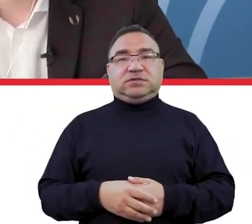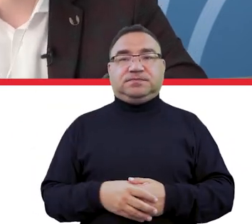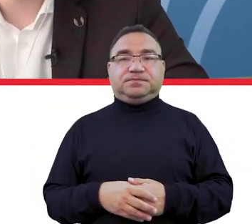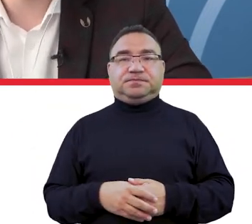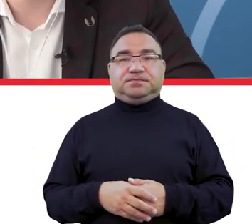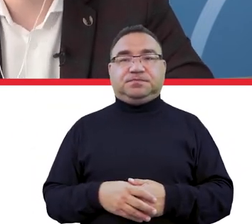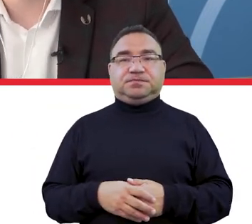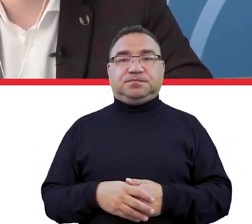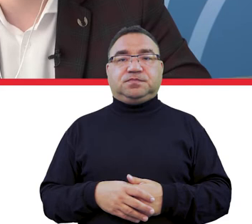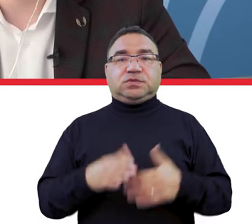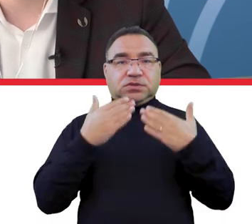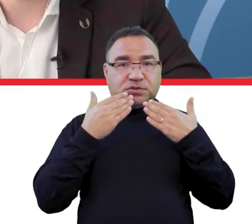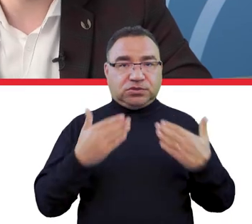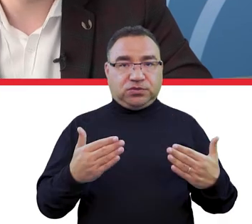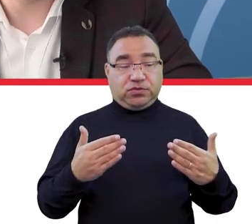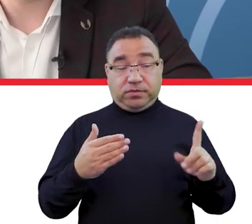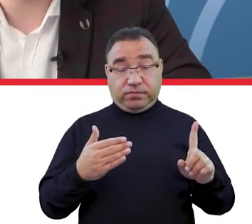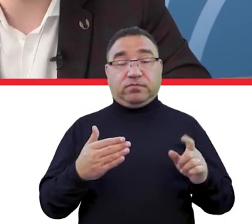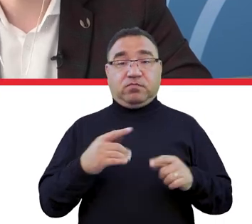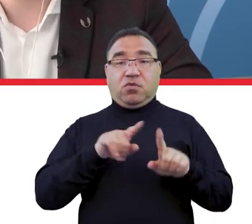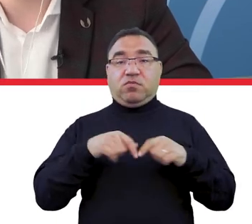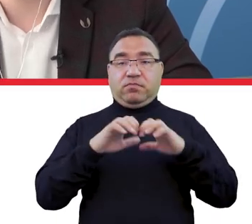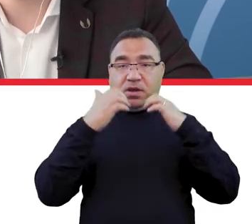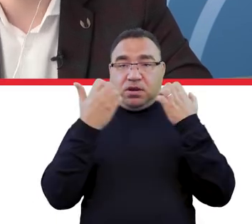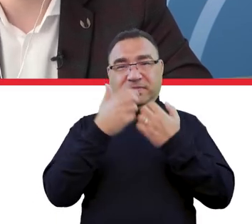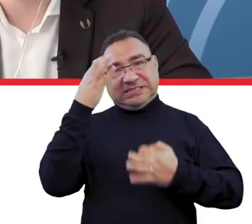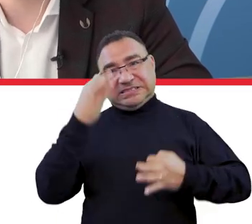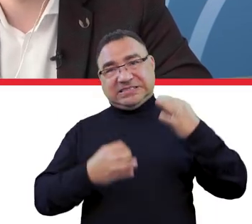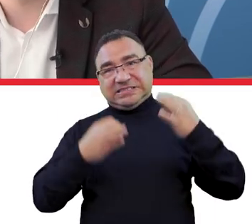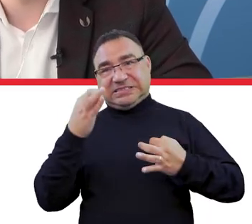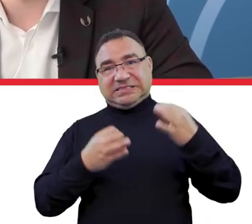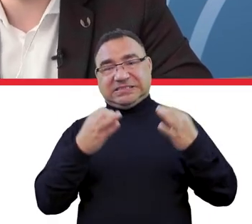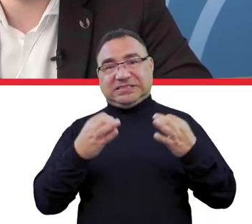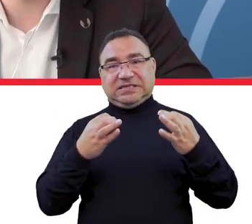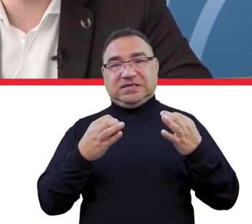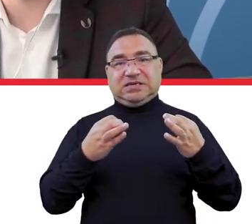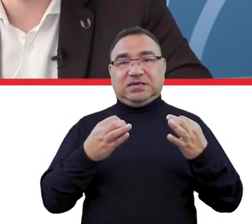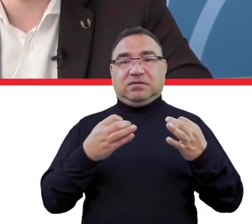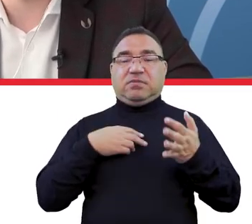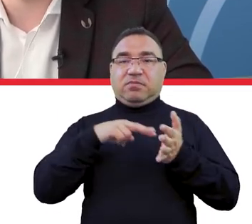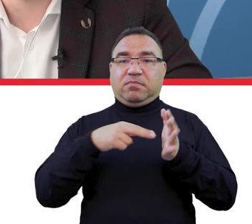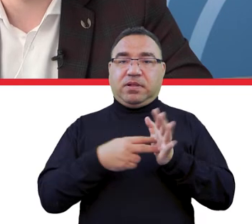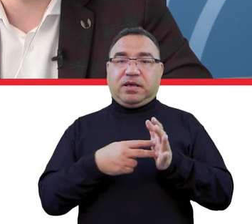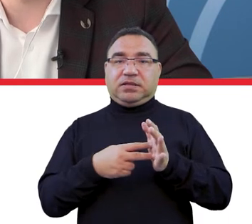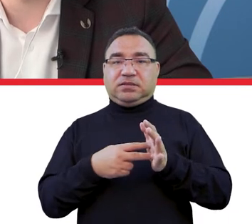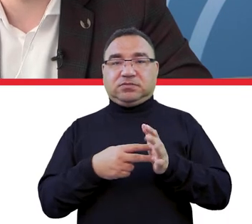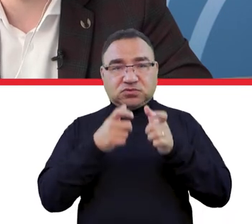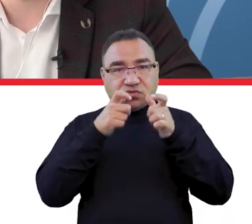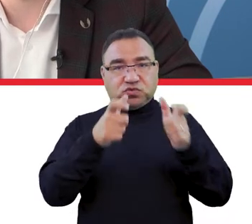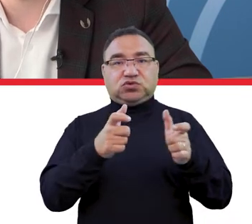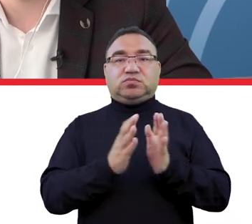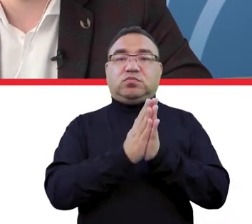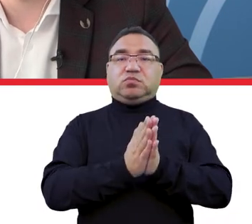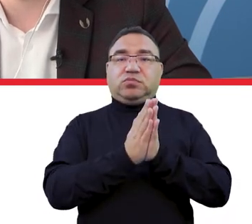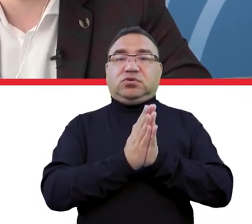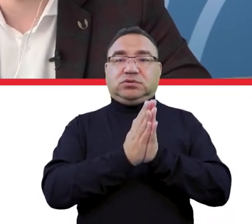Panie Ministrze, bardzo dziękuję za tę deklarację. My też jako Parlament zastanawialiśmy się o tym kwestii. I nawet mamy w planach złożyć do Pana taką oficjalną